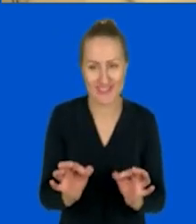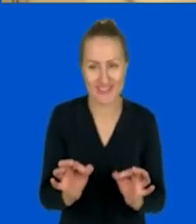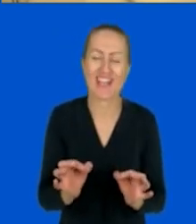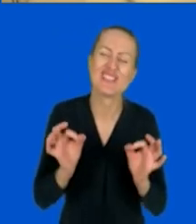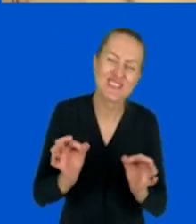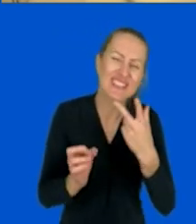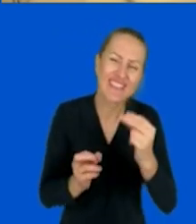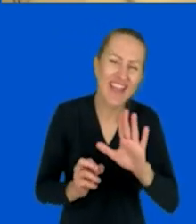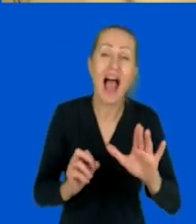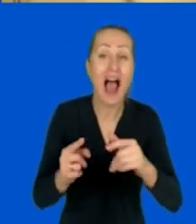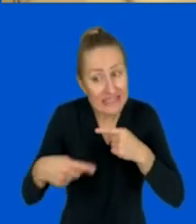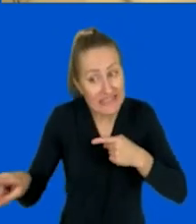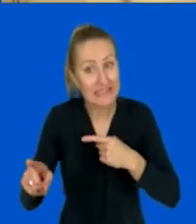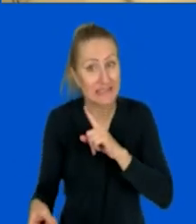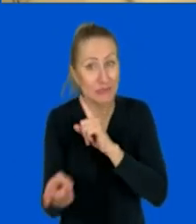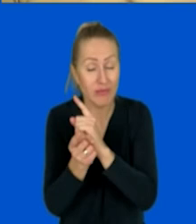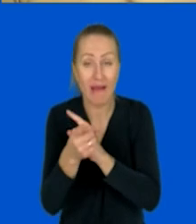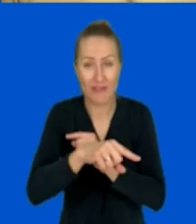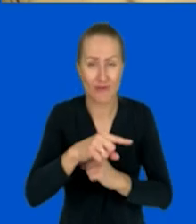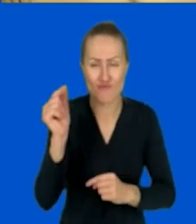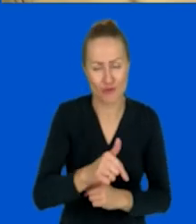jeszcze dzisiaj, ale na najbliższym spotkaniu wypróbować.